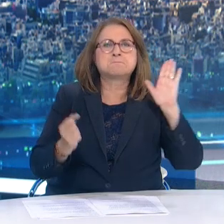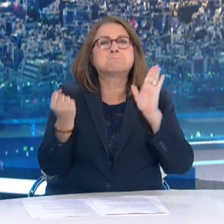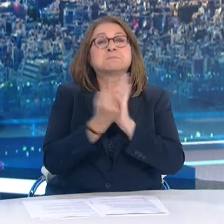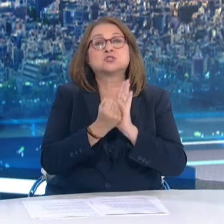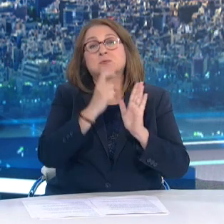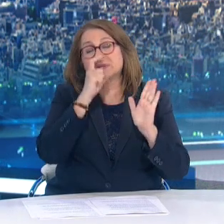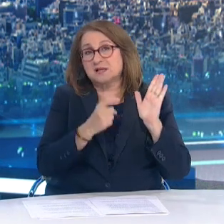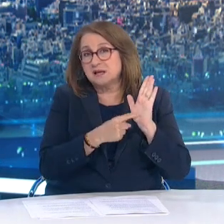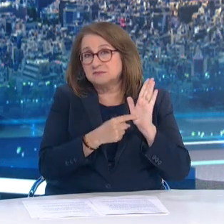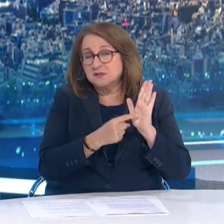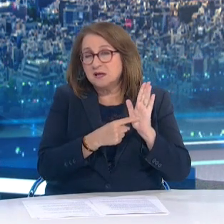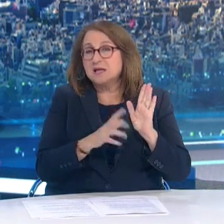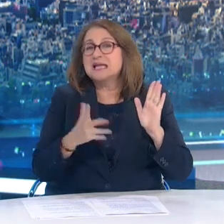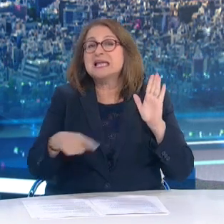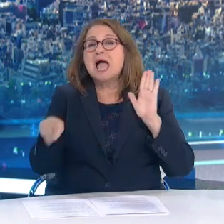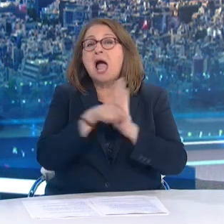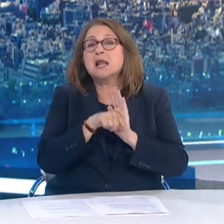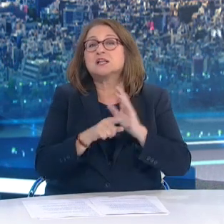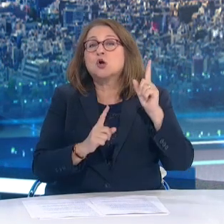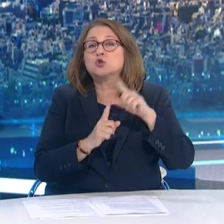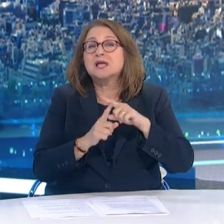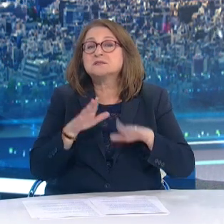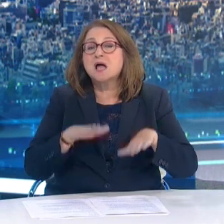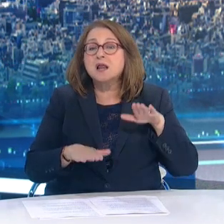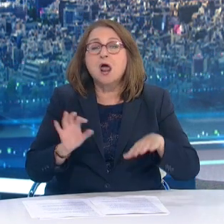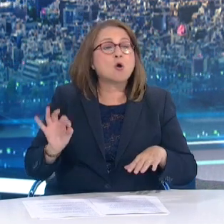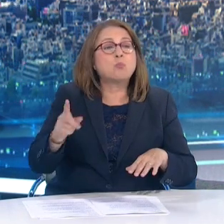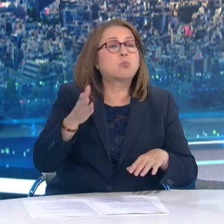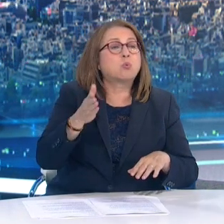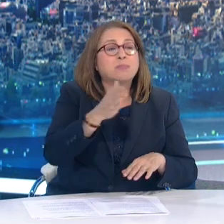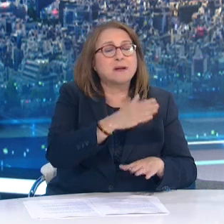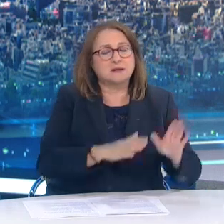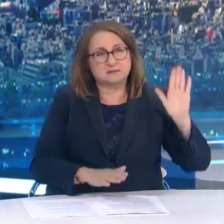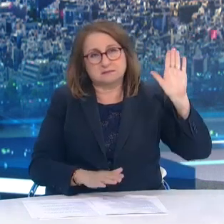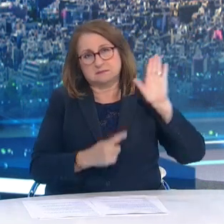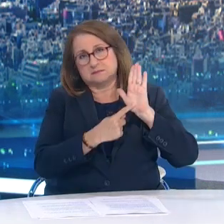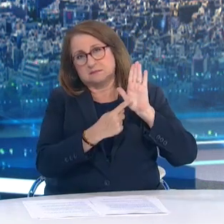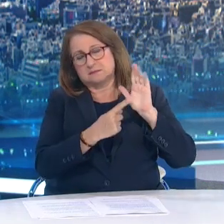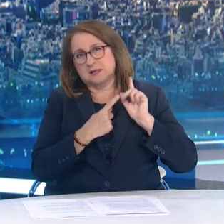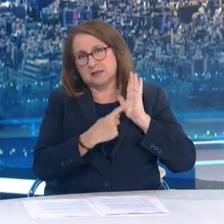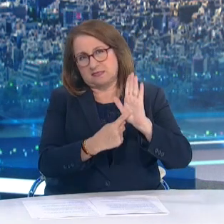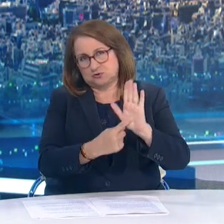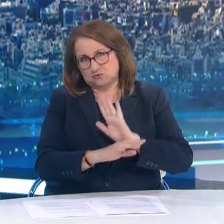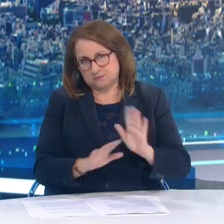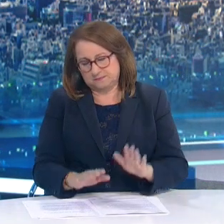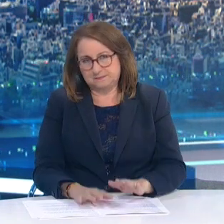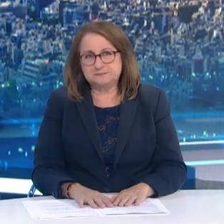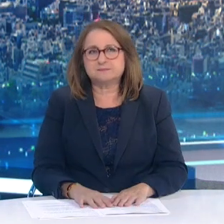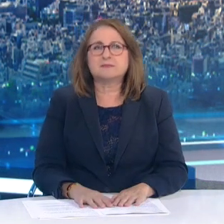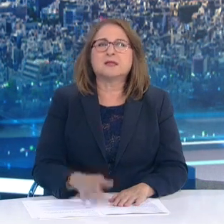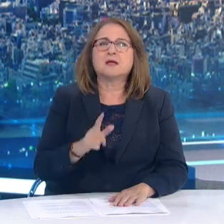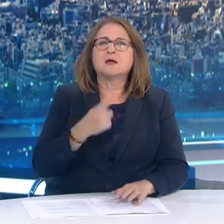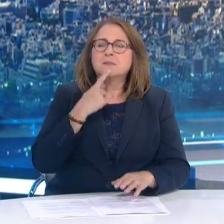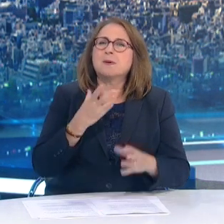αρνητικών τεστ Αναλόγως σε ποιο χώρο βρίσκονται Όπως λοιπόν έχουμε πολλές φορές επισημάνει Ο εμβολιασμός